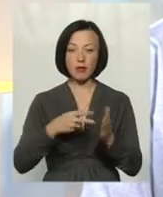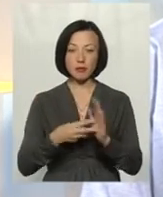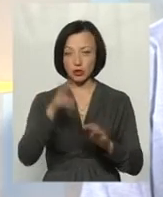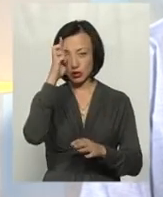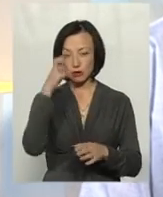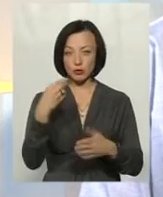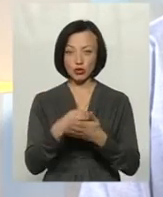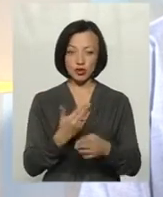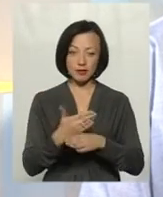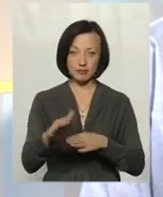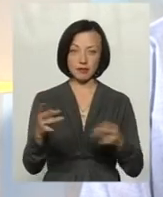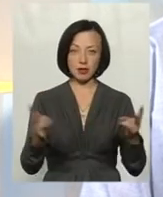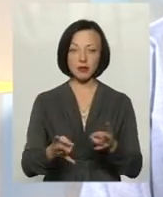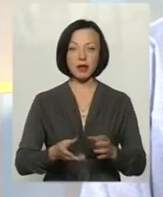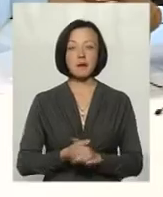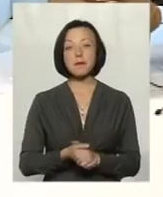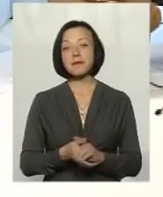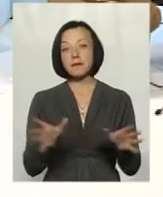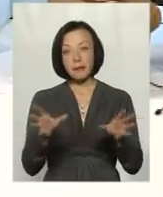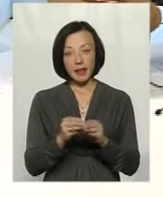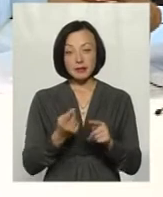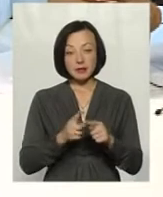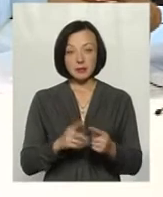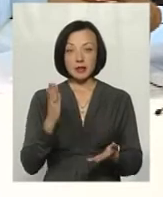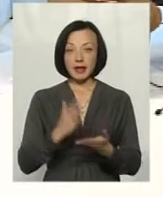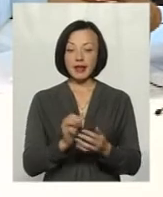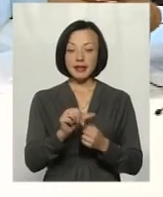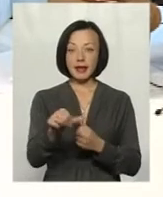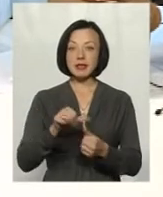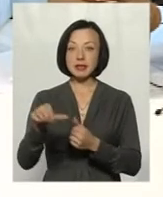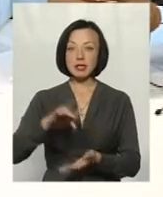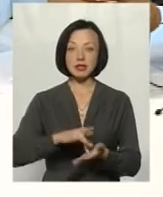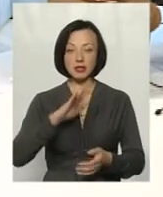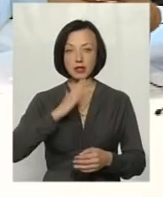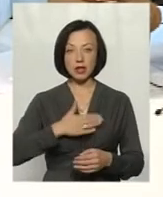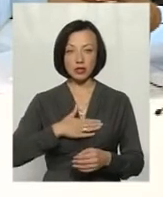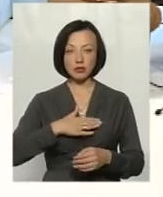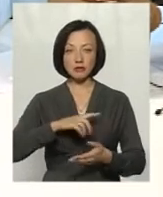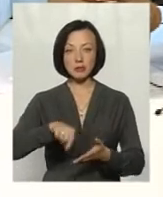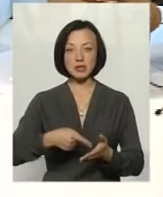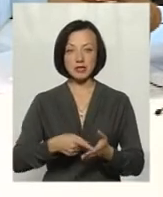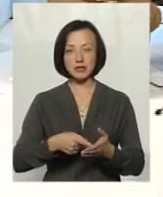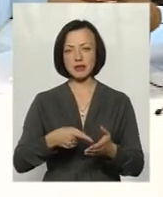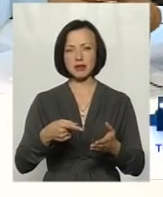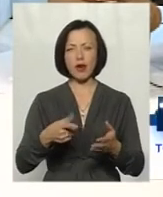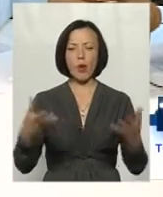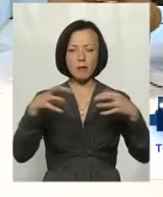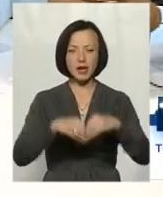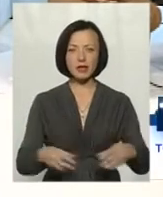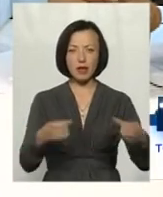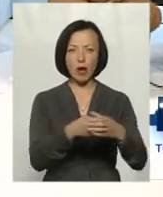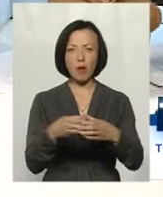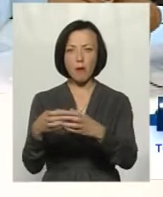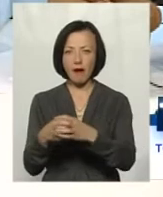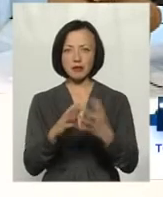державного бюджету. Разом з тим, маємо децентралізацію. Відбувається процес. Наші міські об'єднані